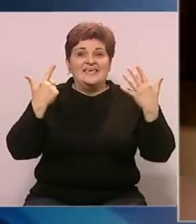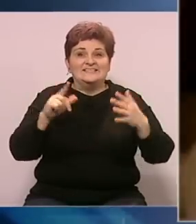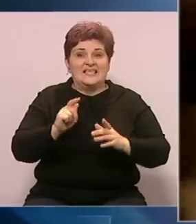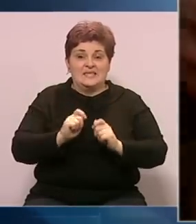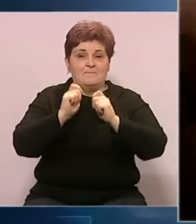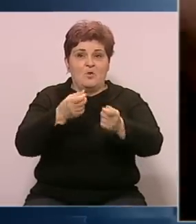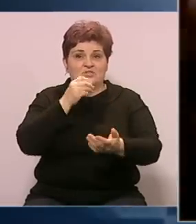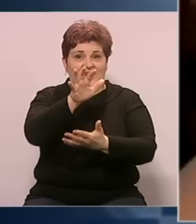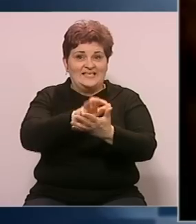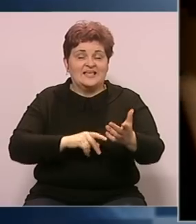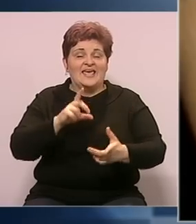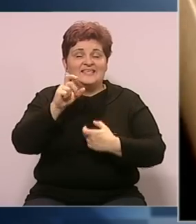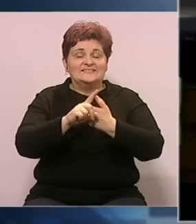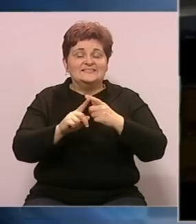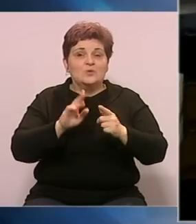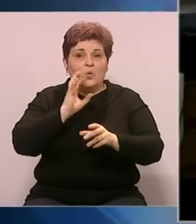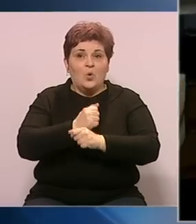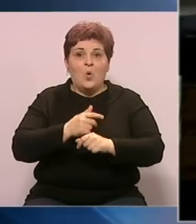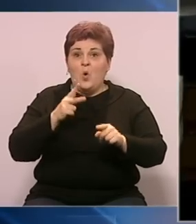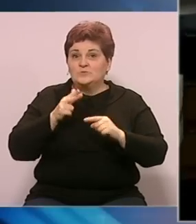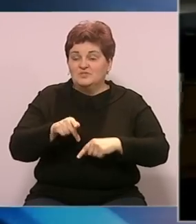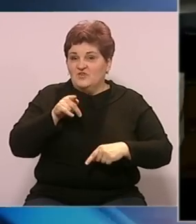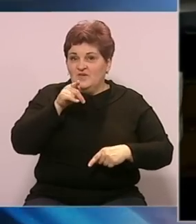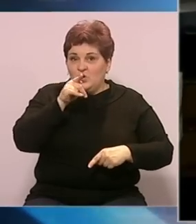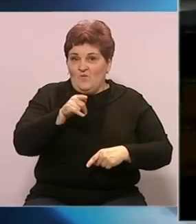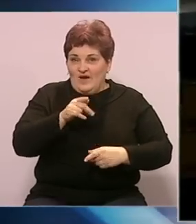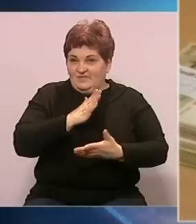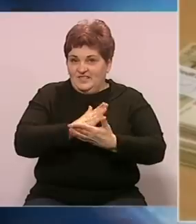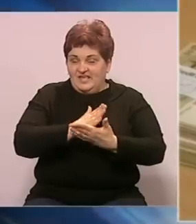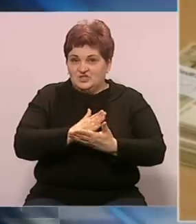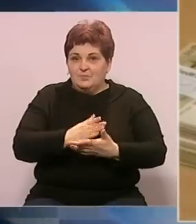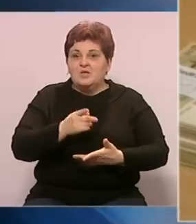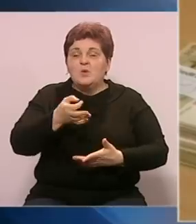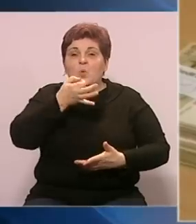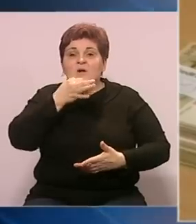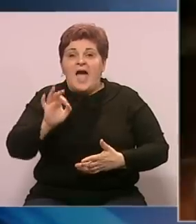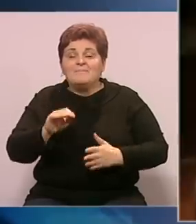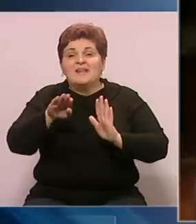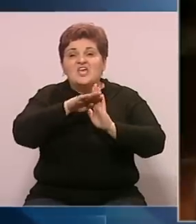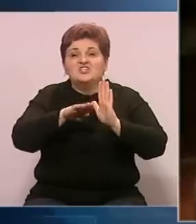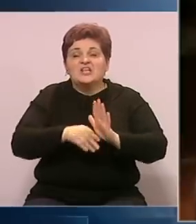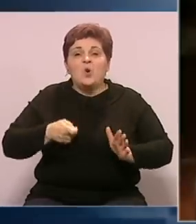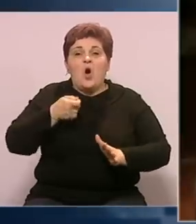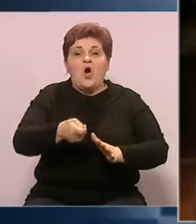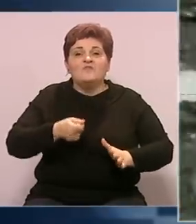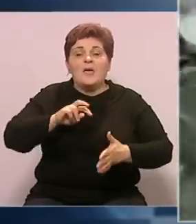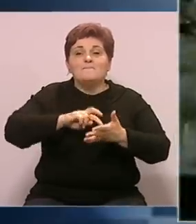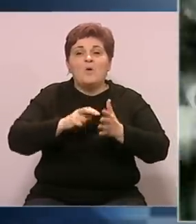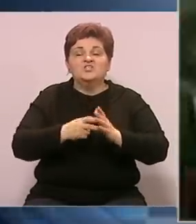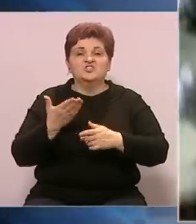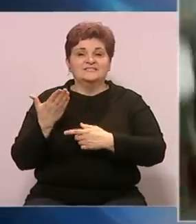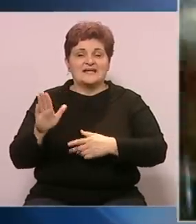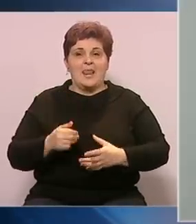podnijelo izvještaj CIK-u BiH. U sprečavanju ovakvih dešavanja doprinjelo bi unapređenje zakona o finansiranju političkih